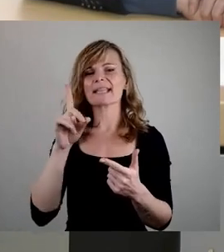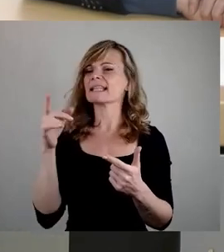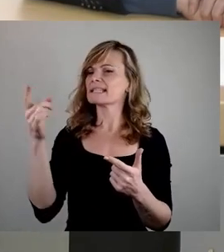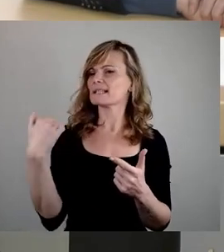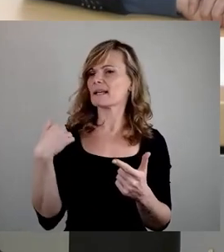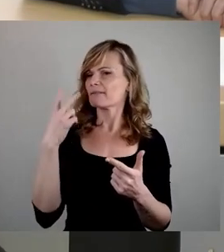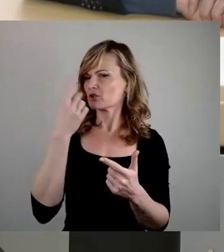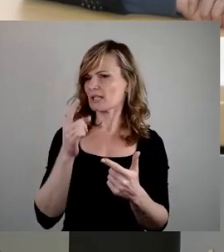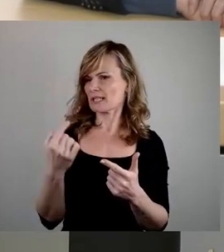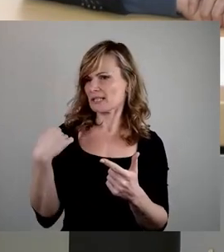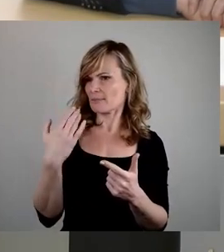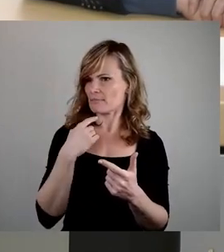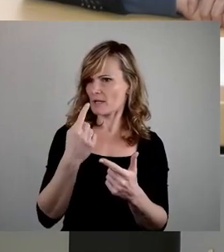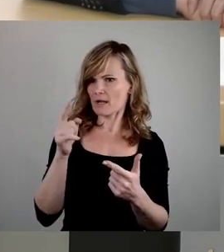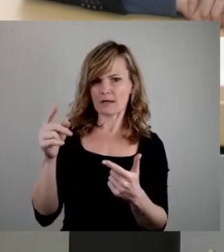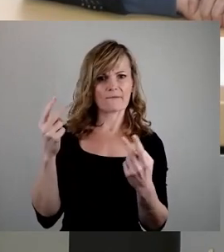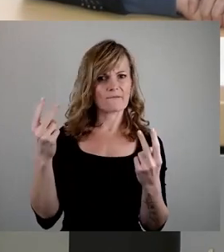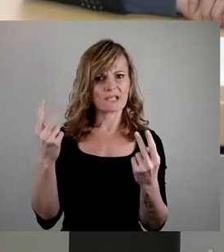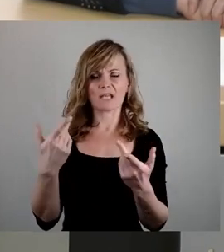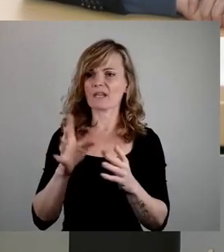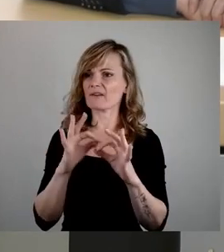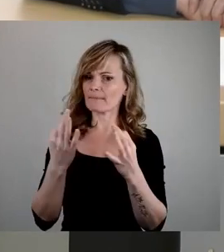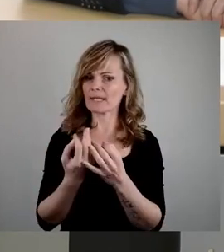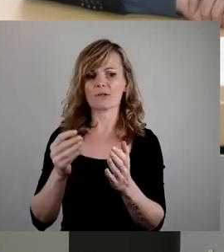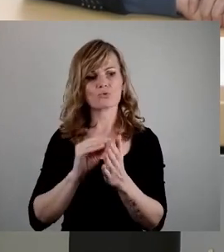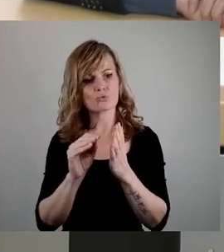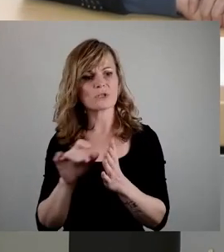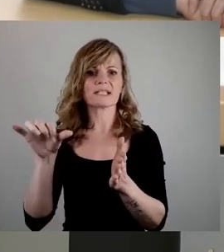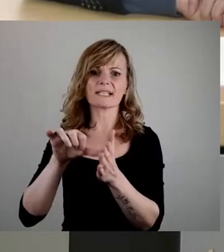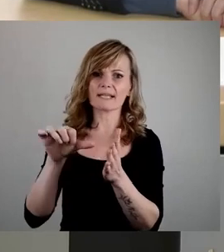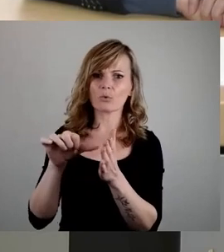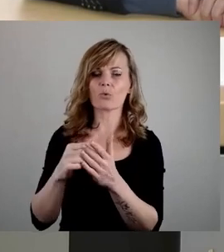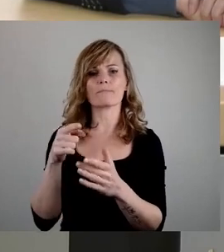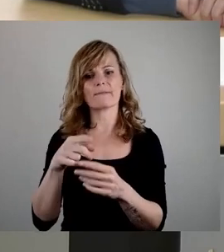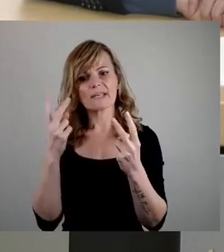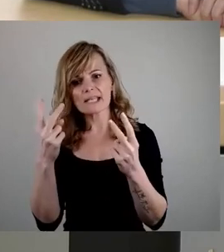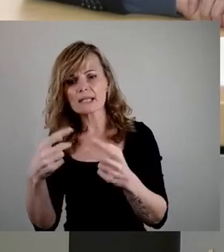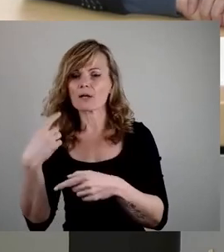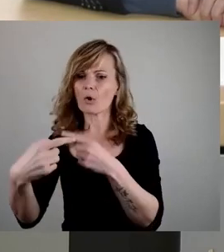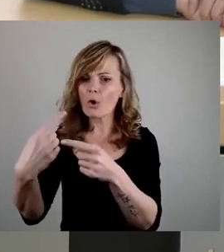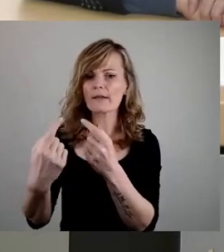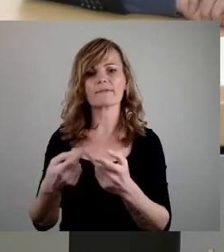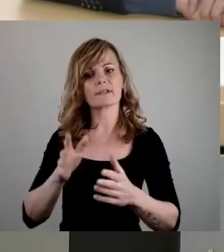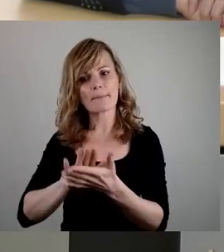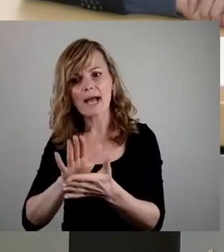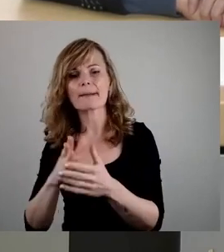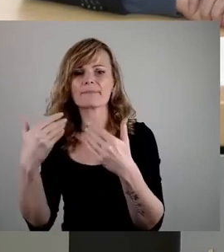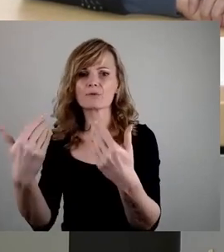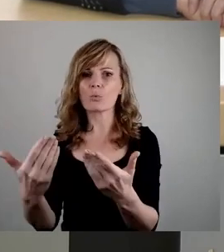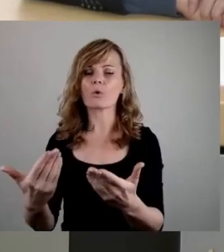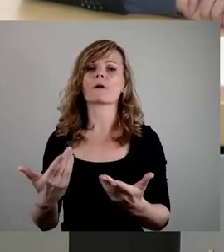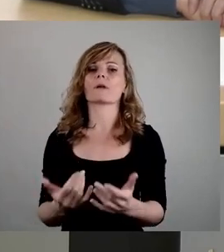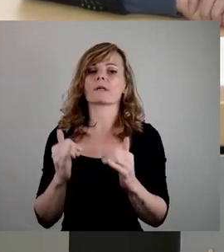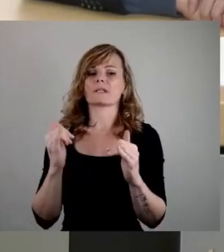hervorgehoben, wie wichtig die Familienschulzentren und die Etablierung der Familienschulzentren in unserer Stadt ist. Das ist im Moment ein